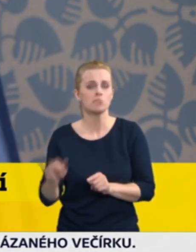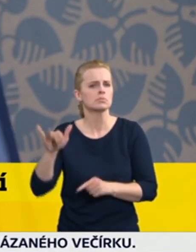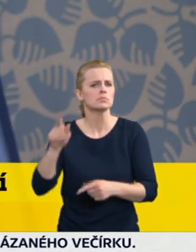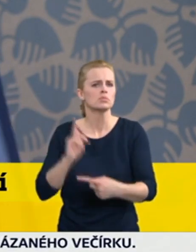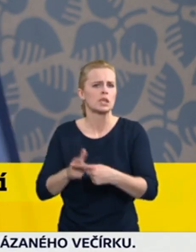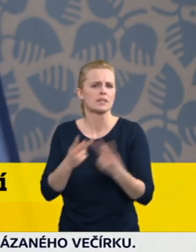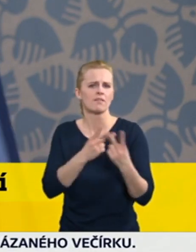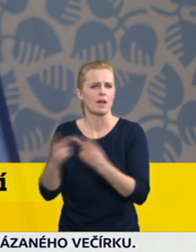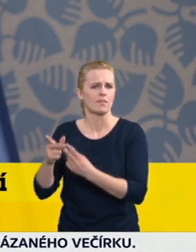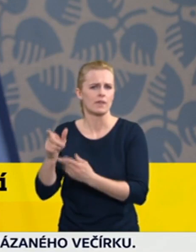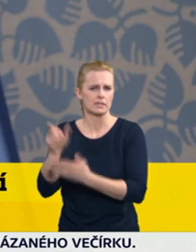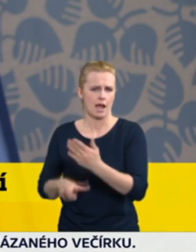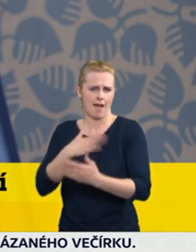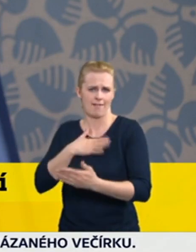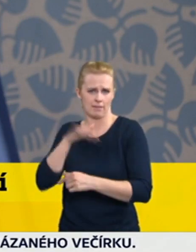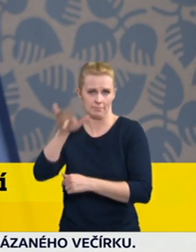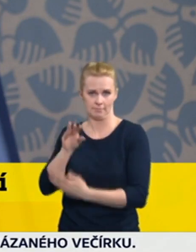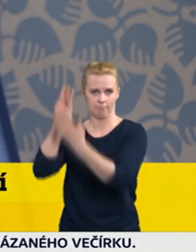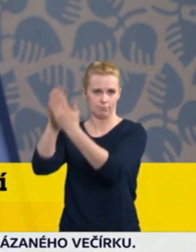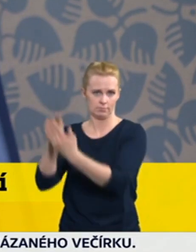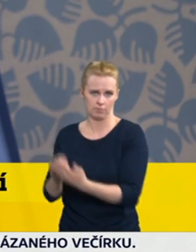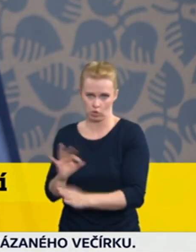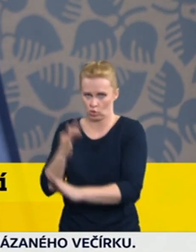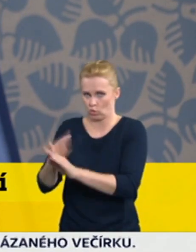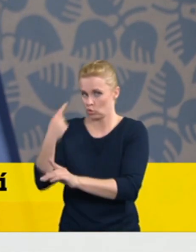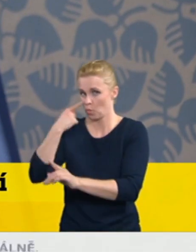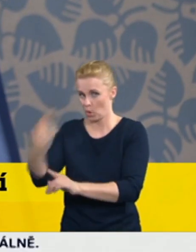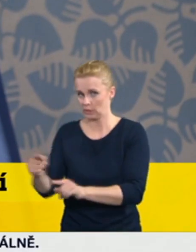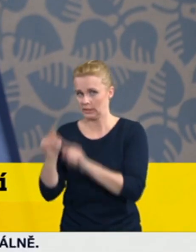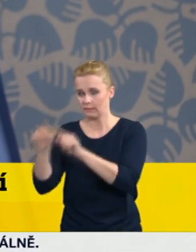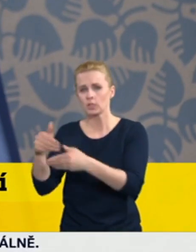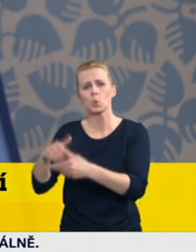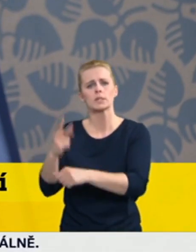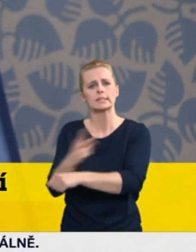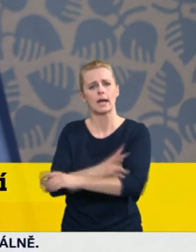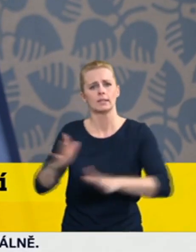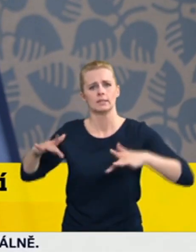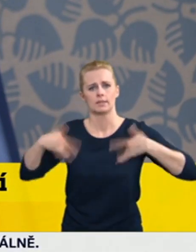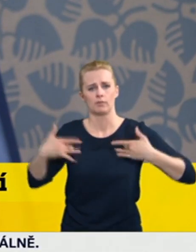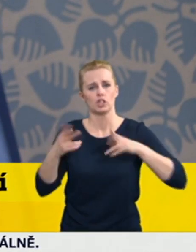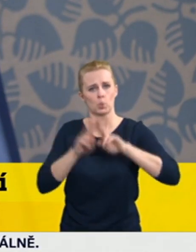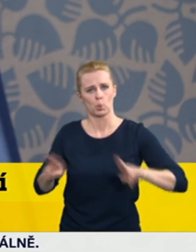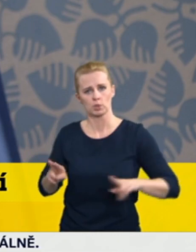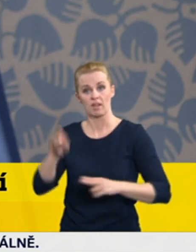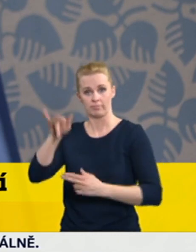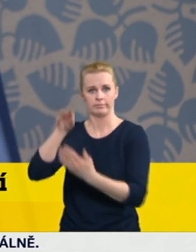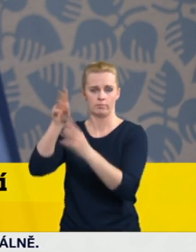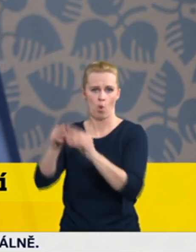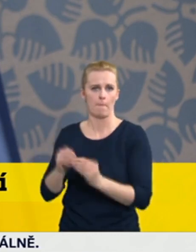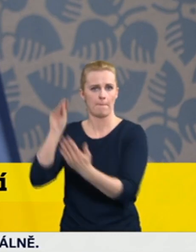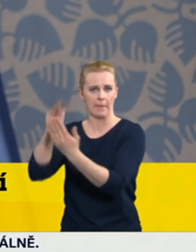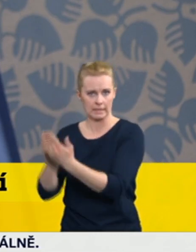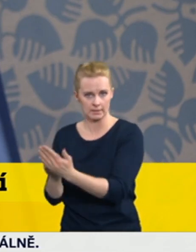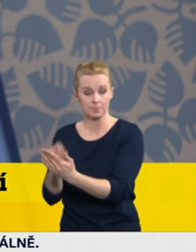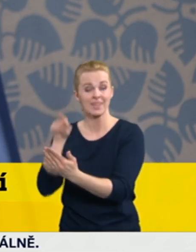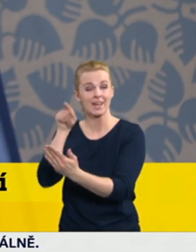nepamatuji, abych vás neuvedl v omil. Je to na stránkách státního zdravotního ústavu. To znamená, britská mutace